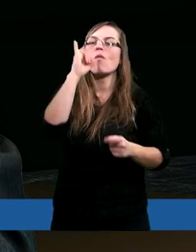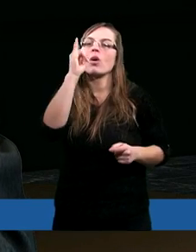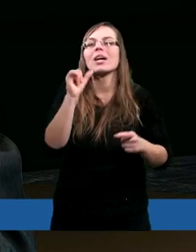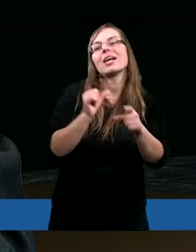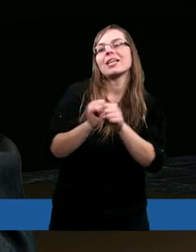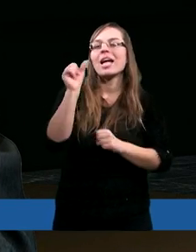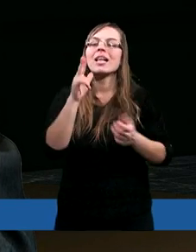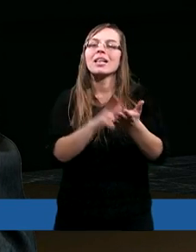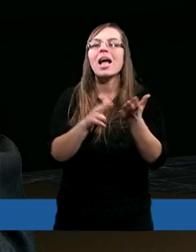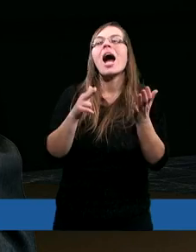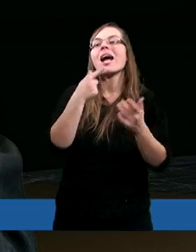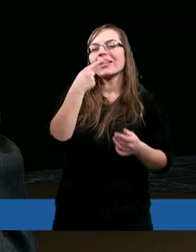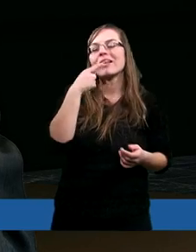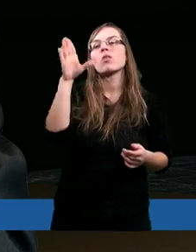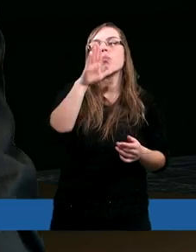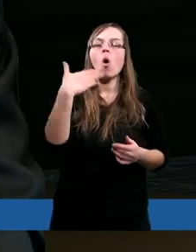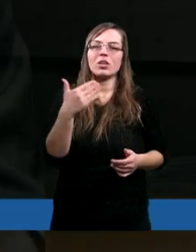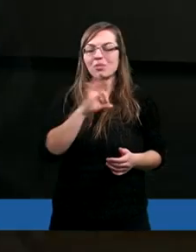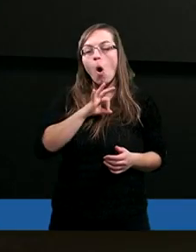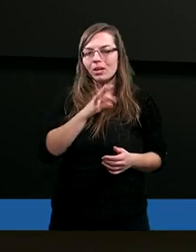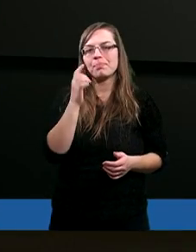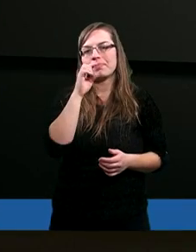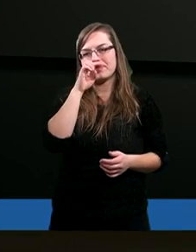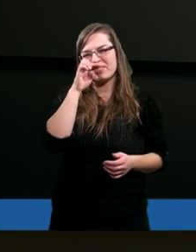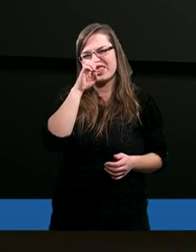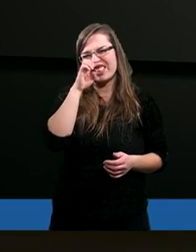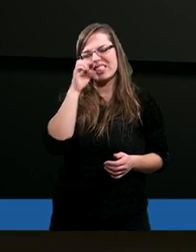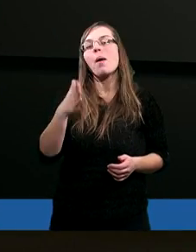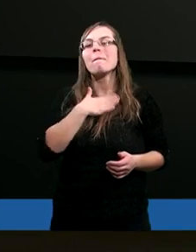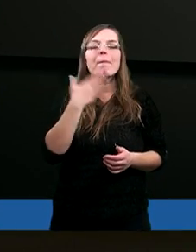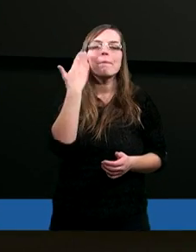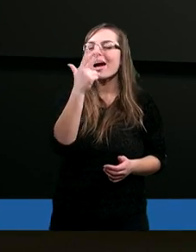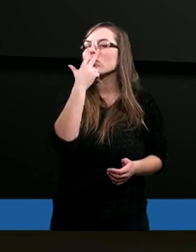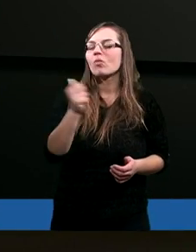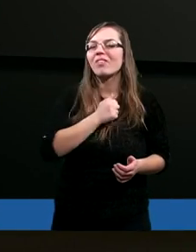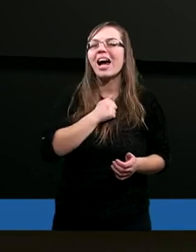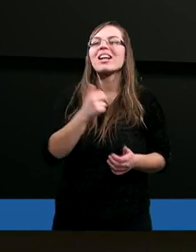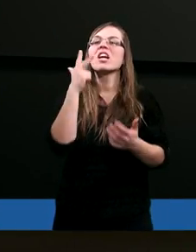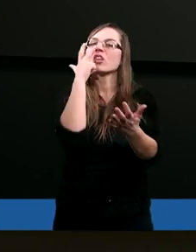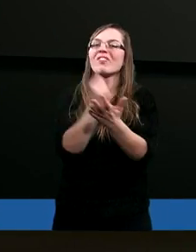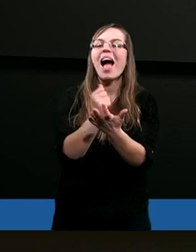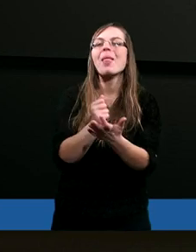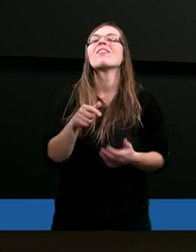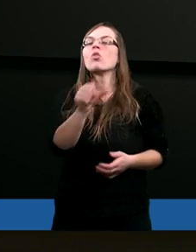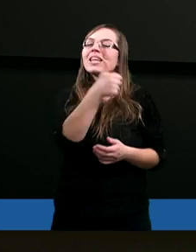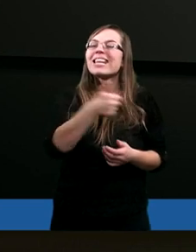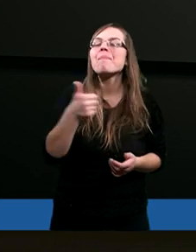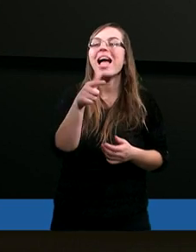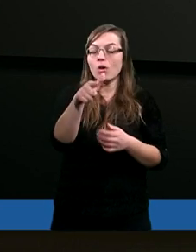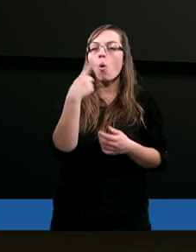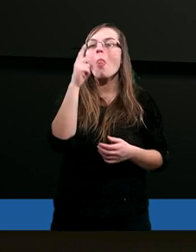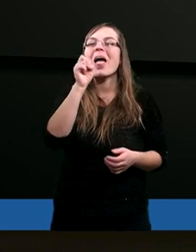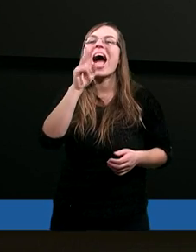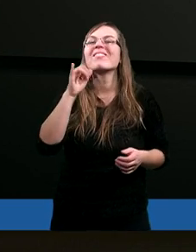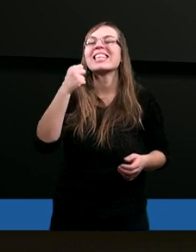Jego jest na języku moim. A więc mamy bardzo wyraźne świadectwo samego Dawida,